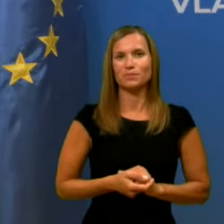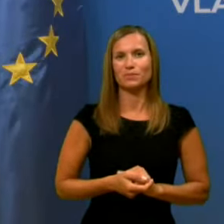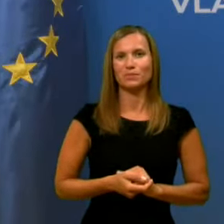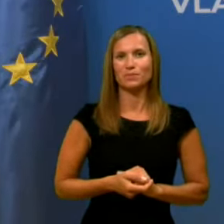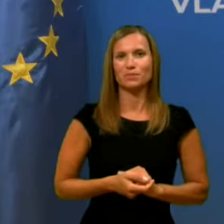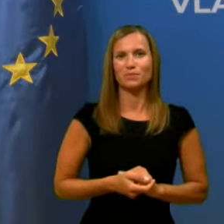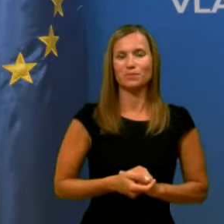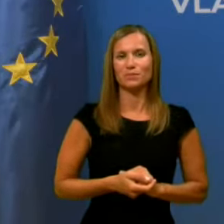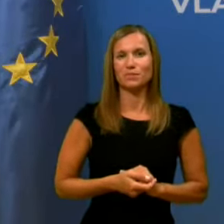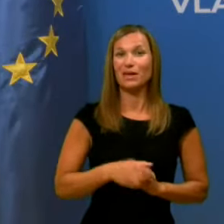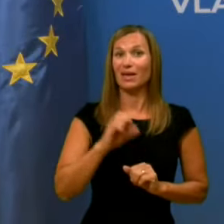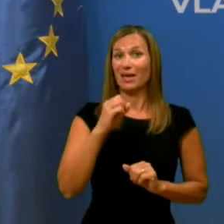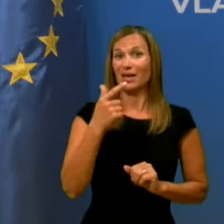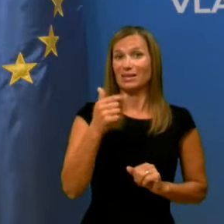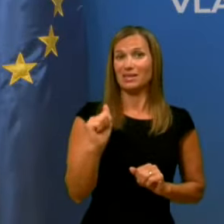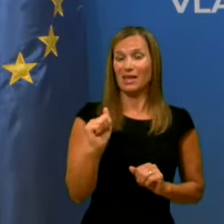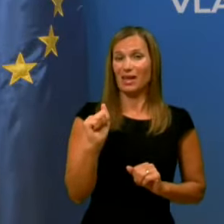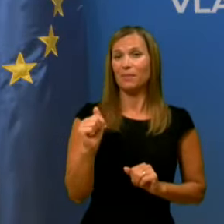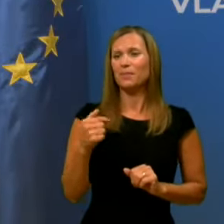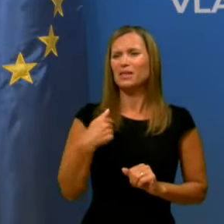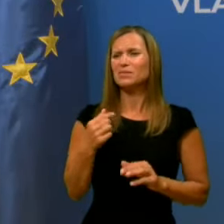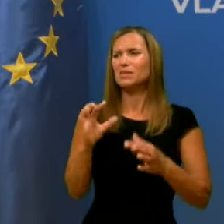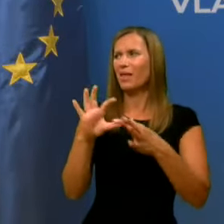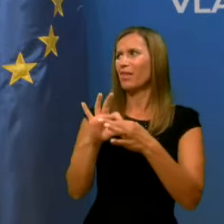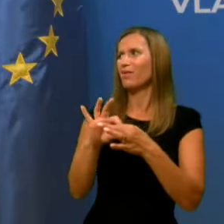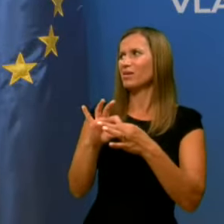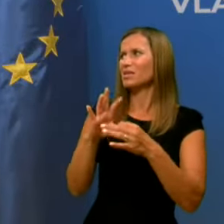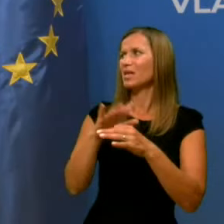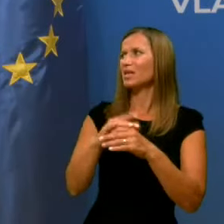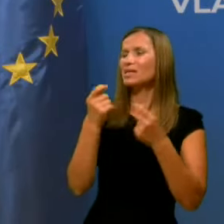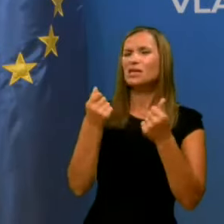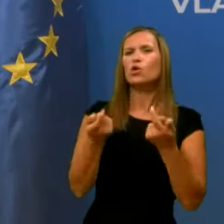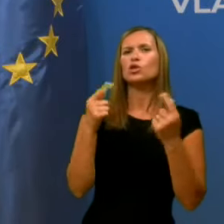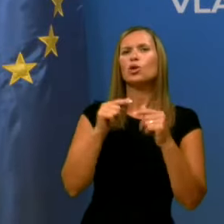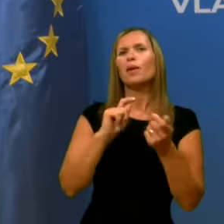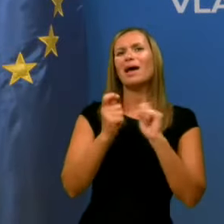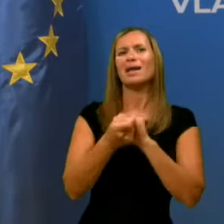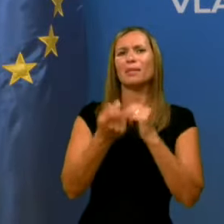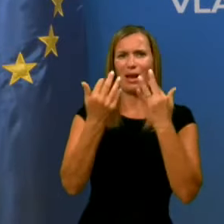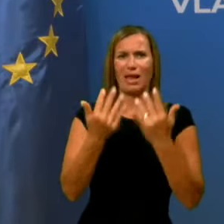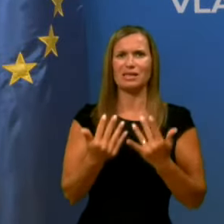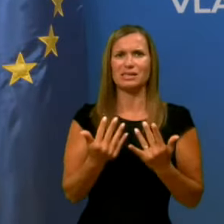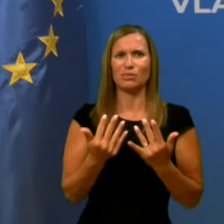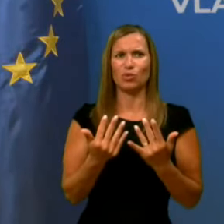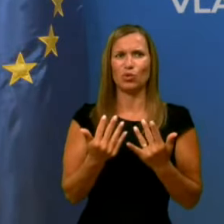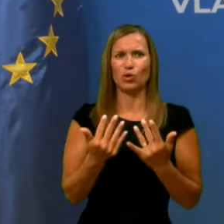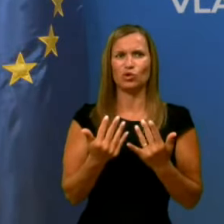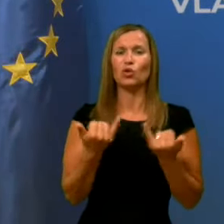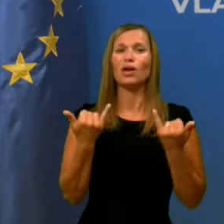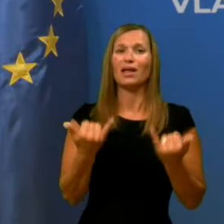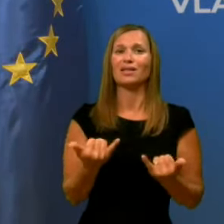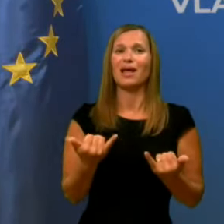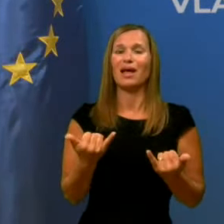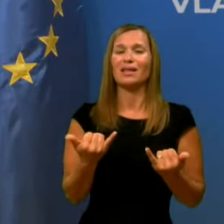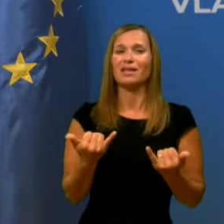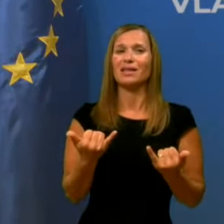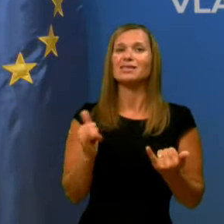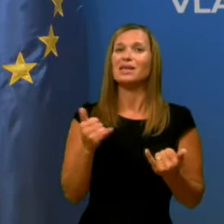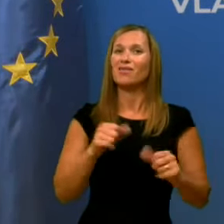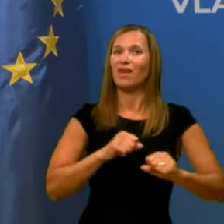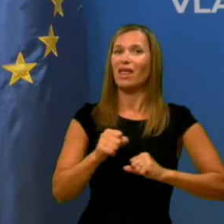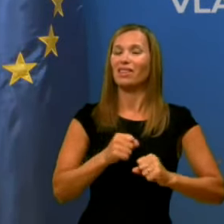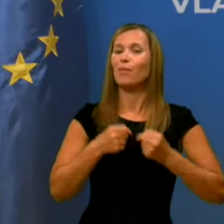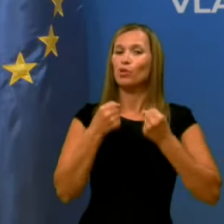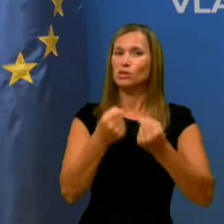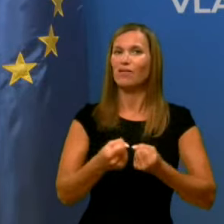Vrtove ceste, jaz bi nevezila na ta sredstvo oziroma na rebalans proračuna. Danes je vlada razpravljala o časovnici, če